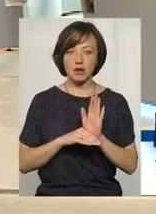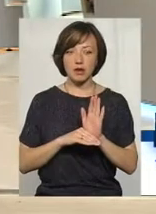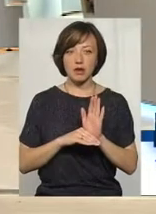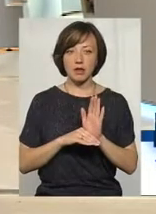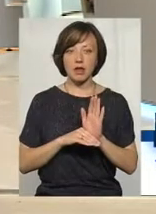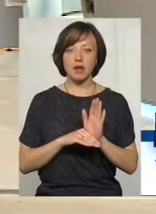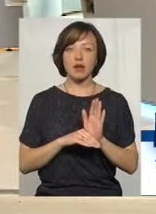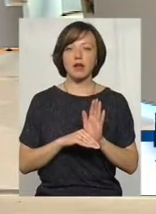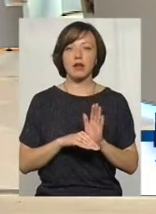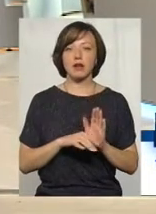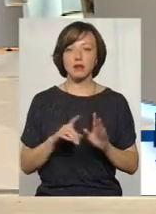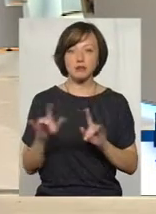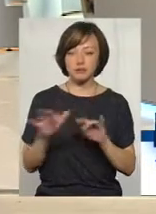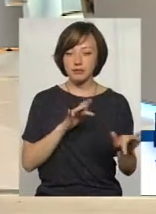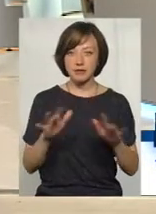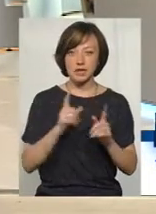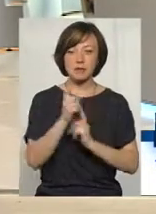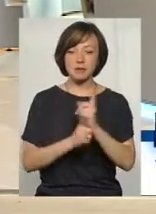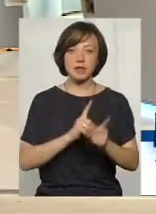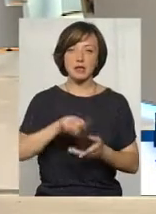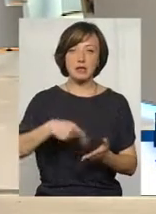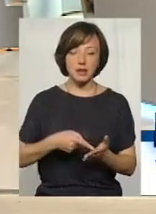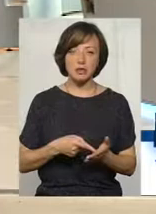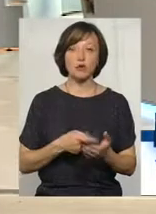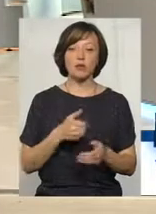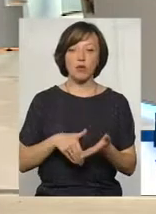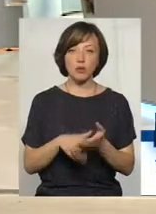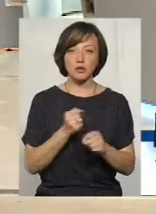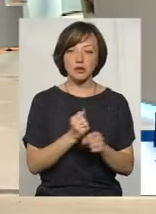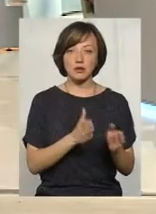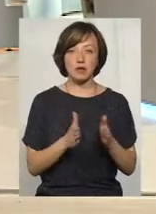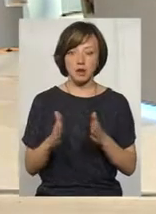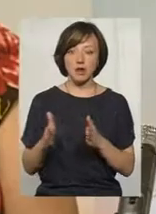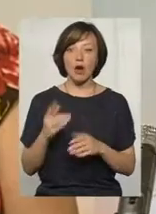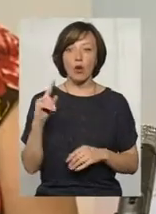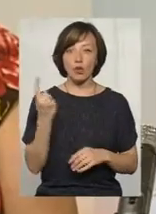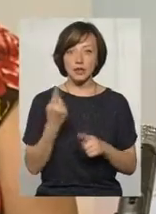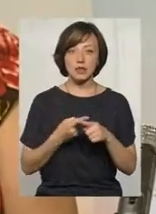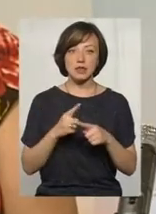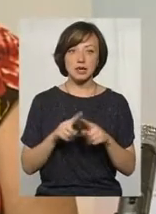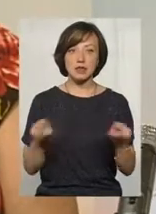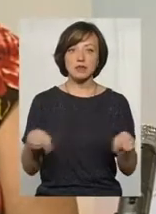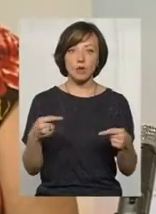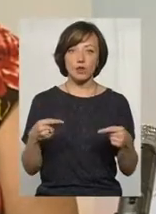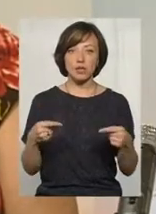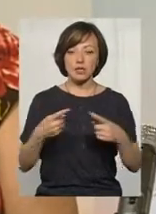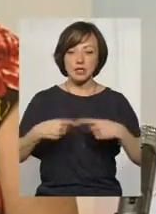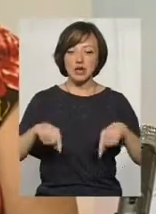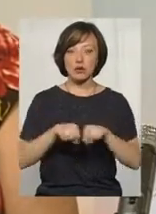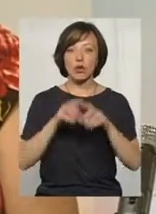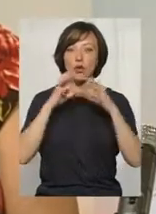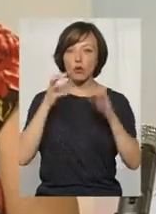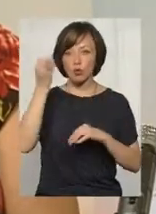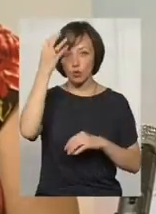передбачає ряд кроків, які реально допоможуть навести лад у цій роботі. Один з них – це створення сектору охорони культурної